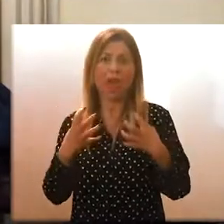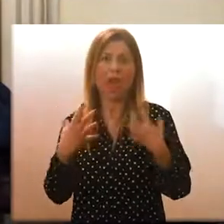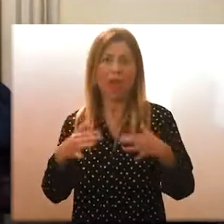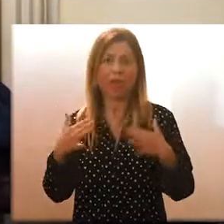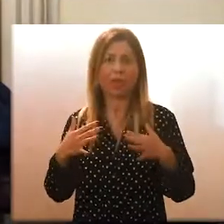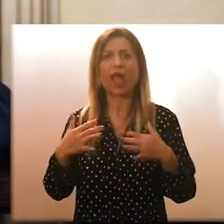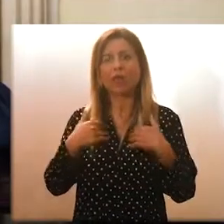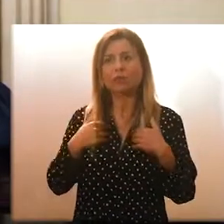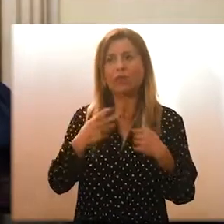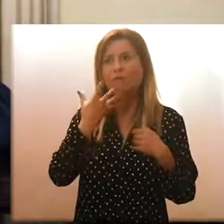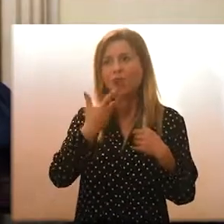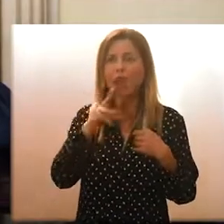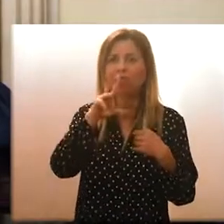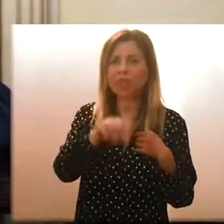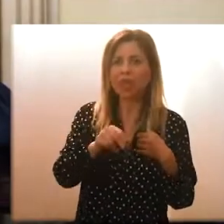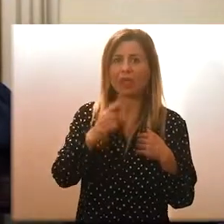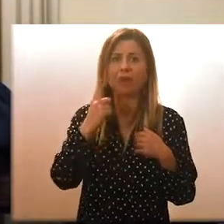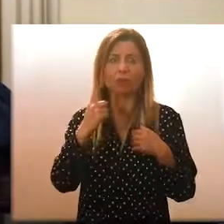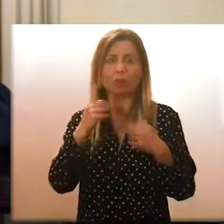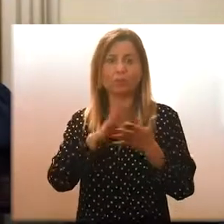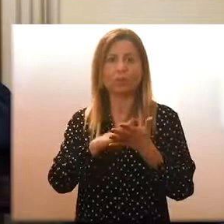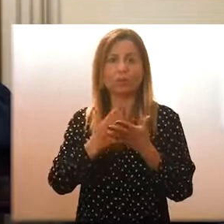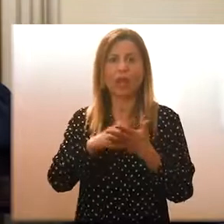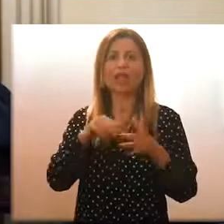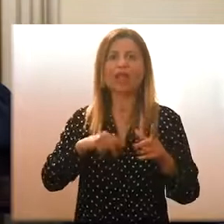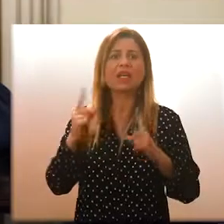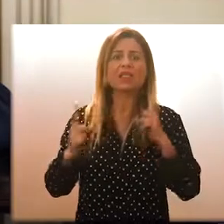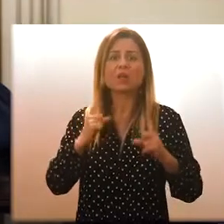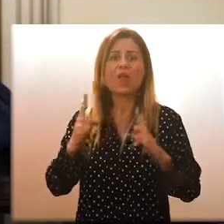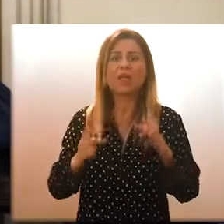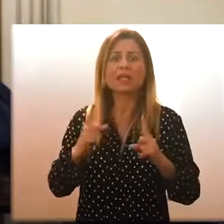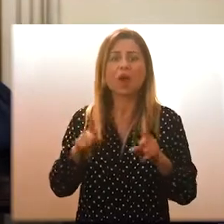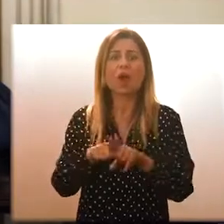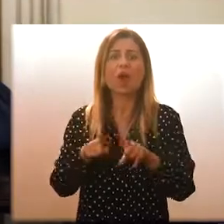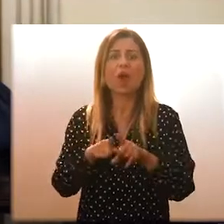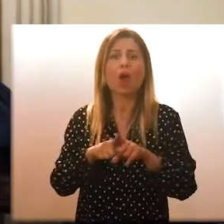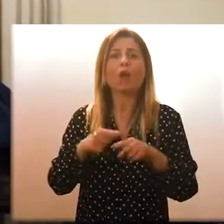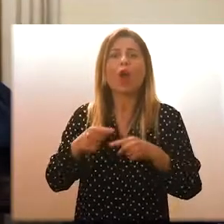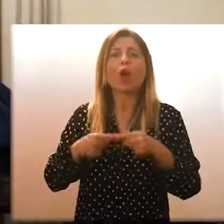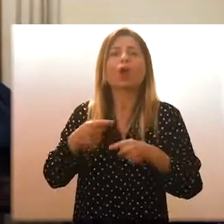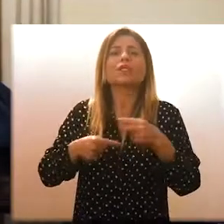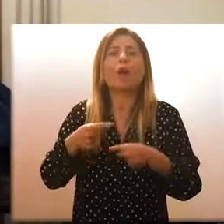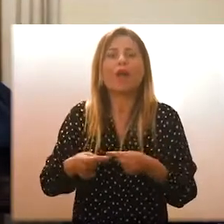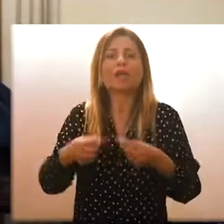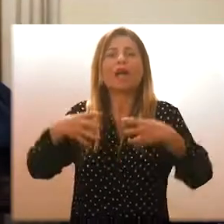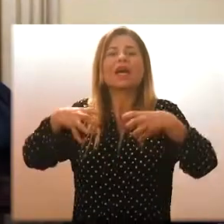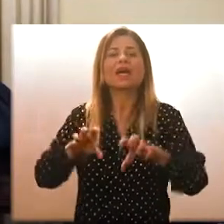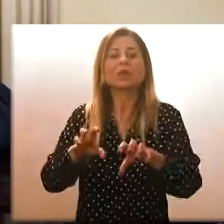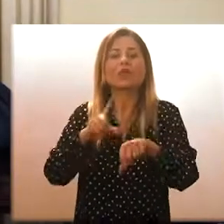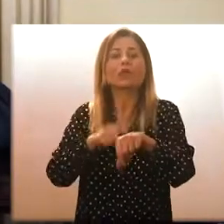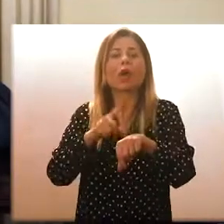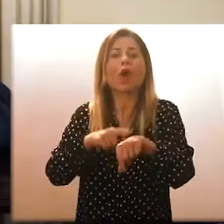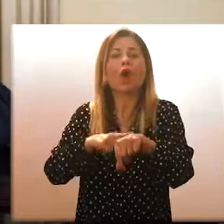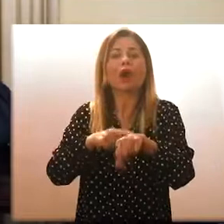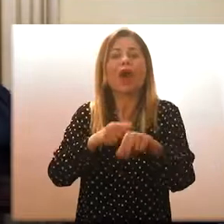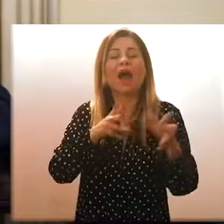alcune considerazioni. La prima, questa situazione è la conseguenza della riduzione dei traghetti sulle due sponde